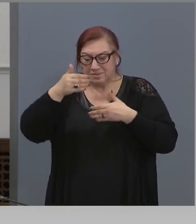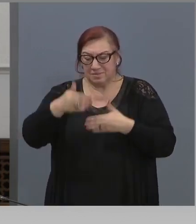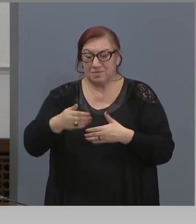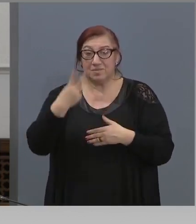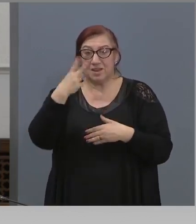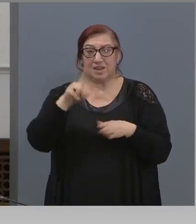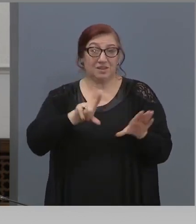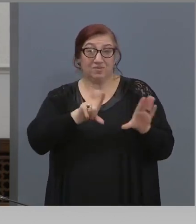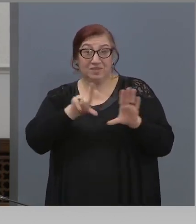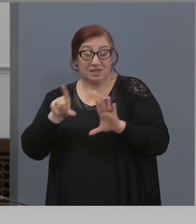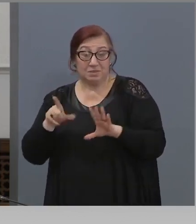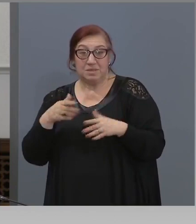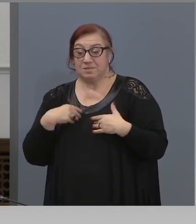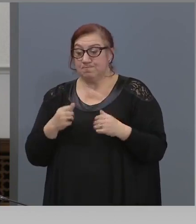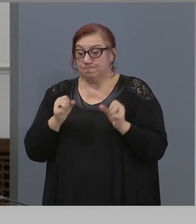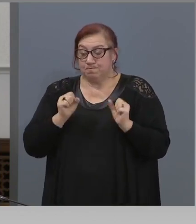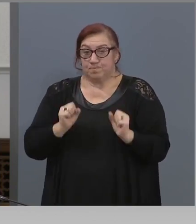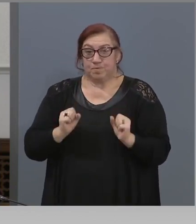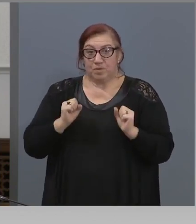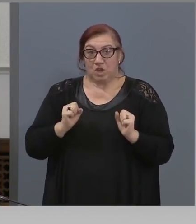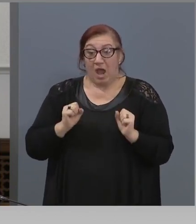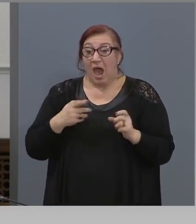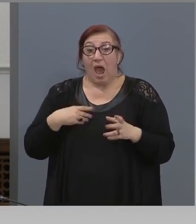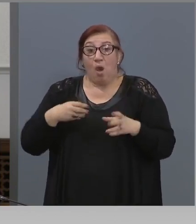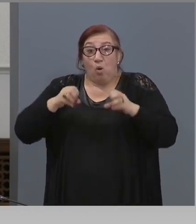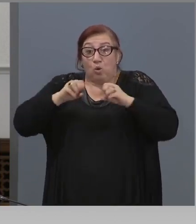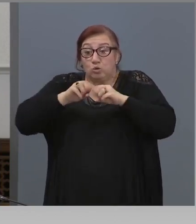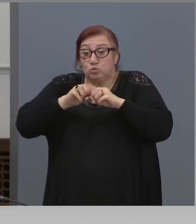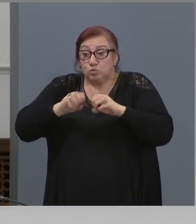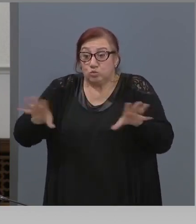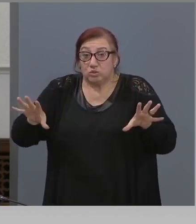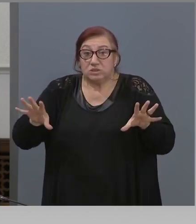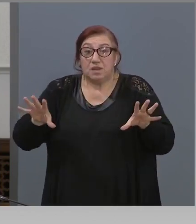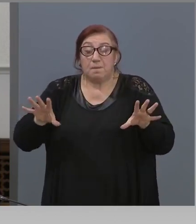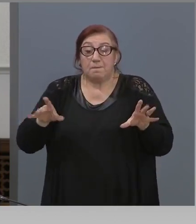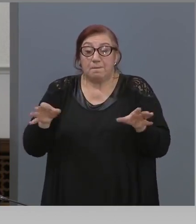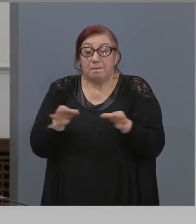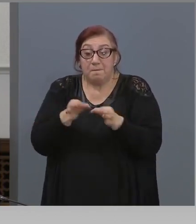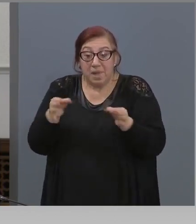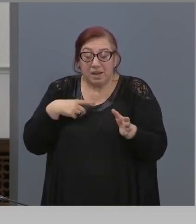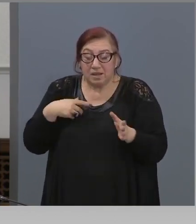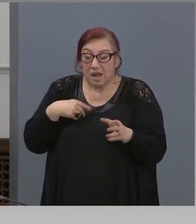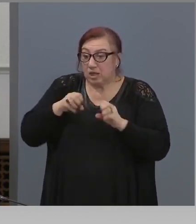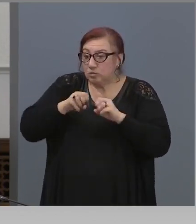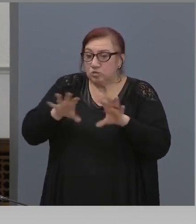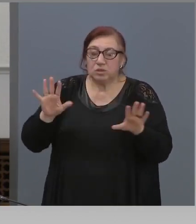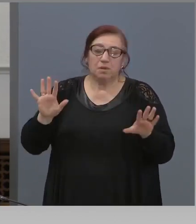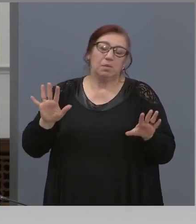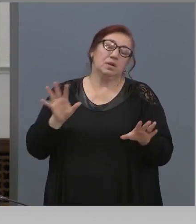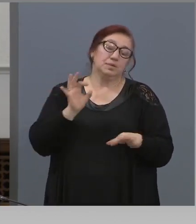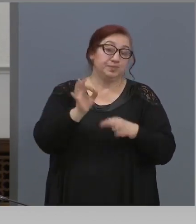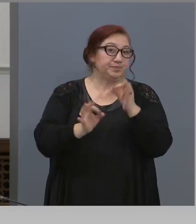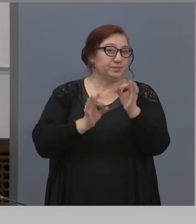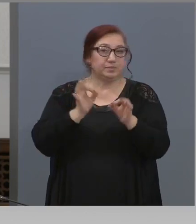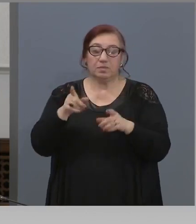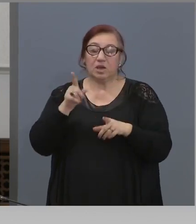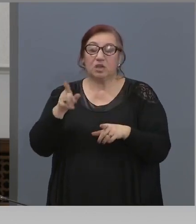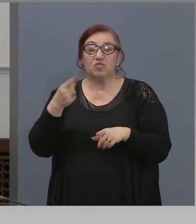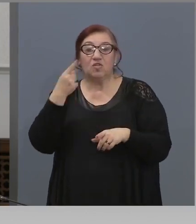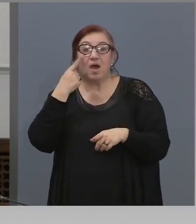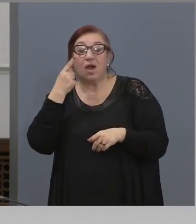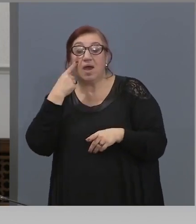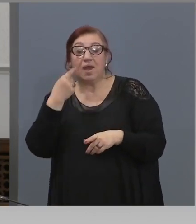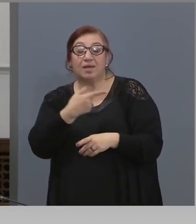очакваме, ако ще изпуснеме ситуацията, да я изпуснем. Това е един много важен тест за дисциплината,